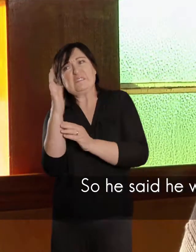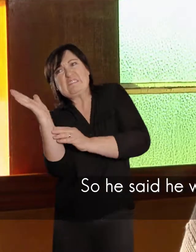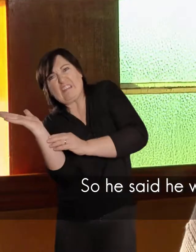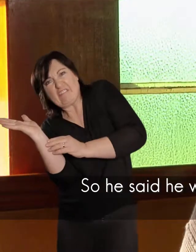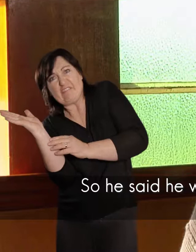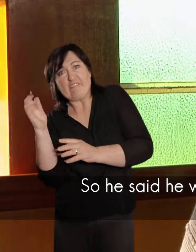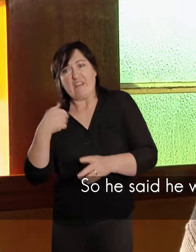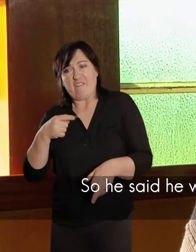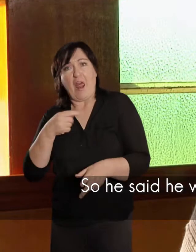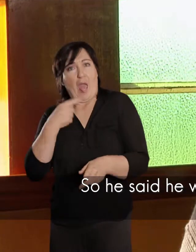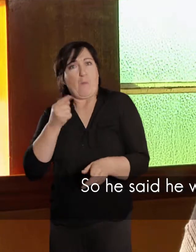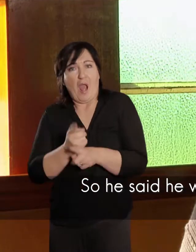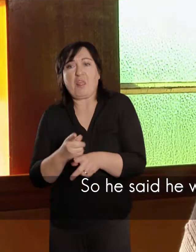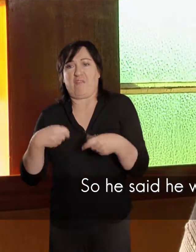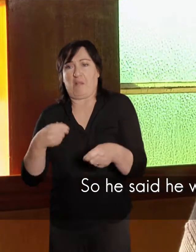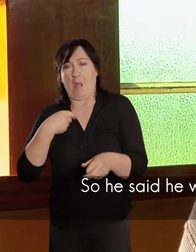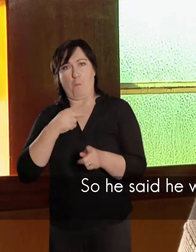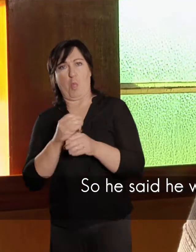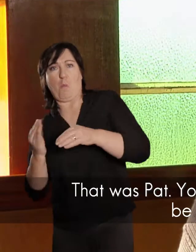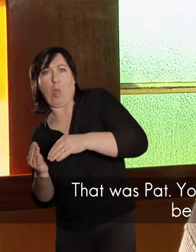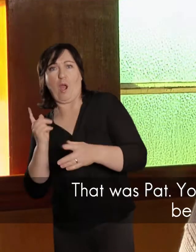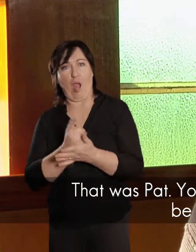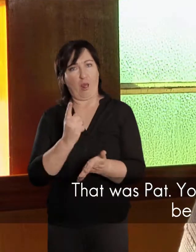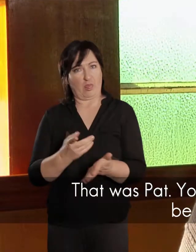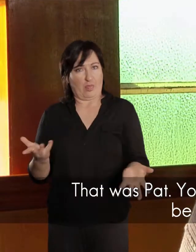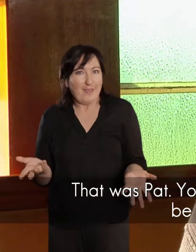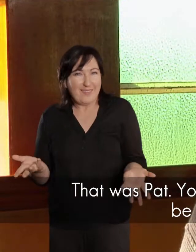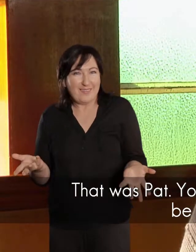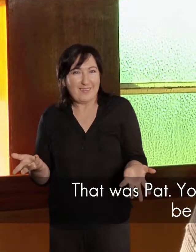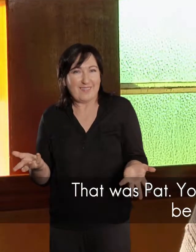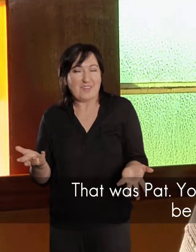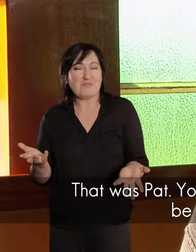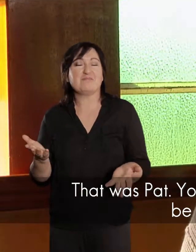al soos treurburger van buig. Nou ja, so was Pet.